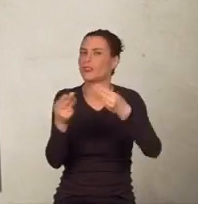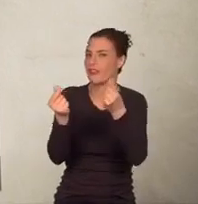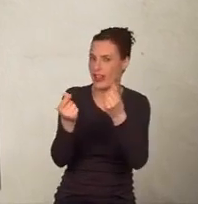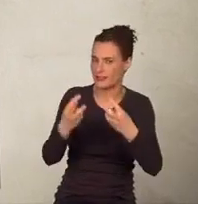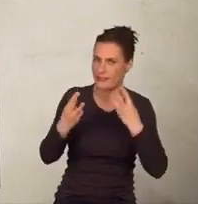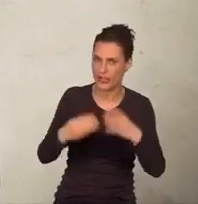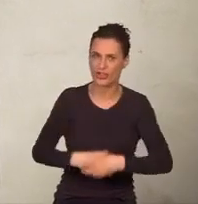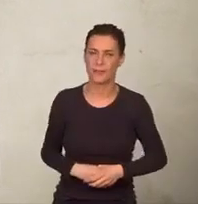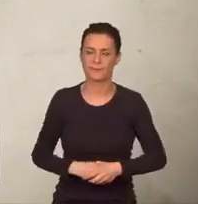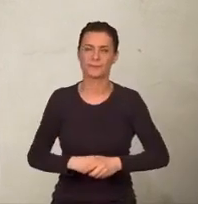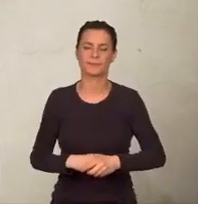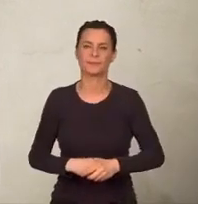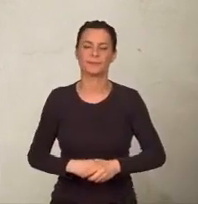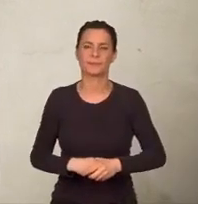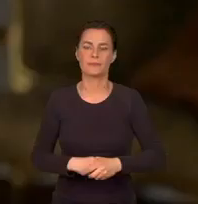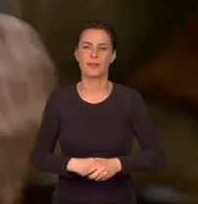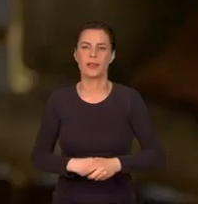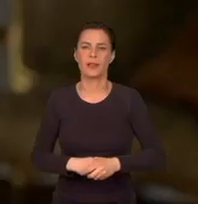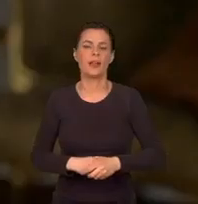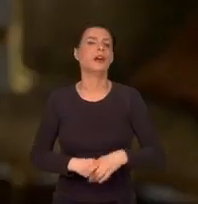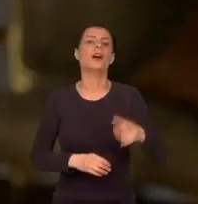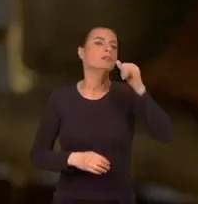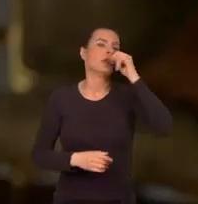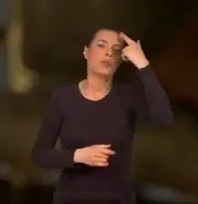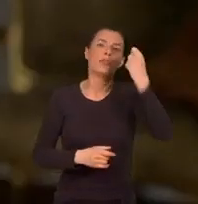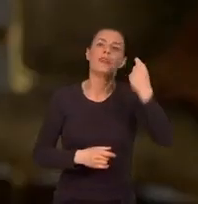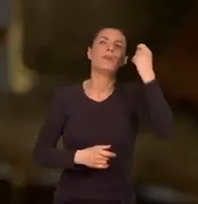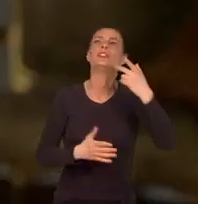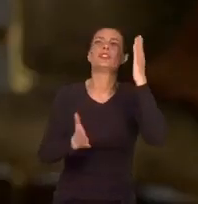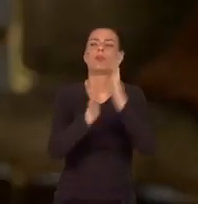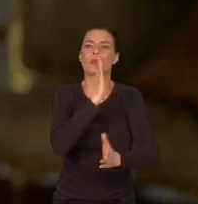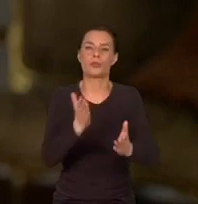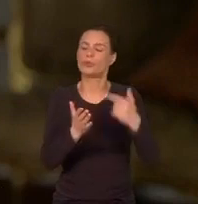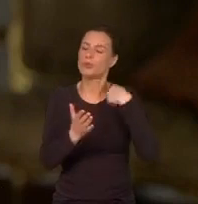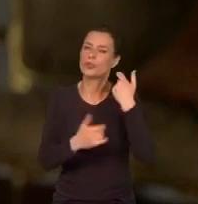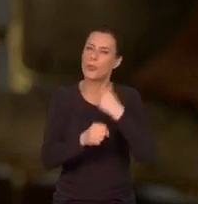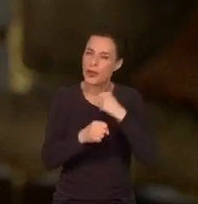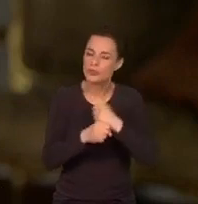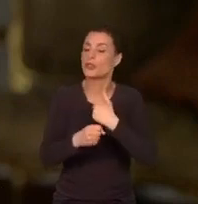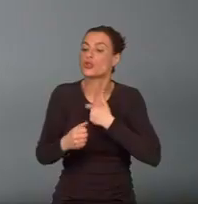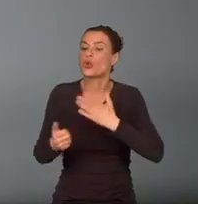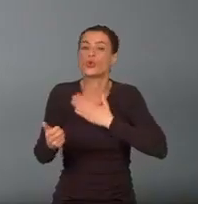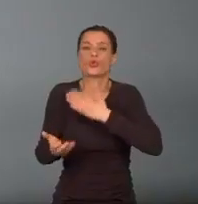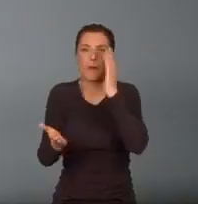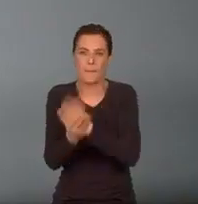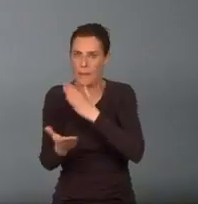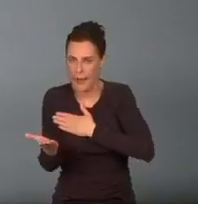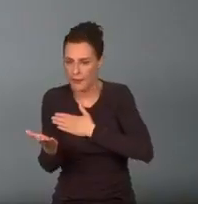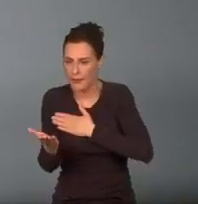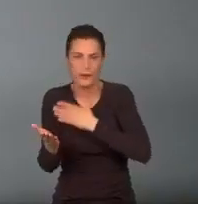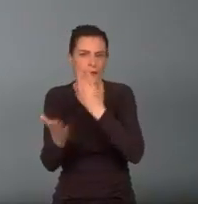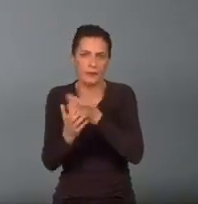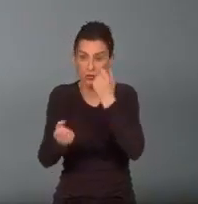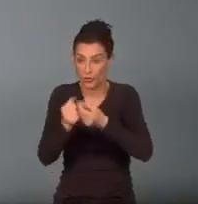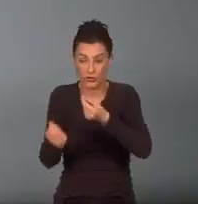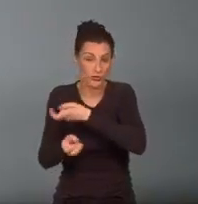Nie mógł wymyślić czegoś od tak. Musiał pracować z tym, co już stało. Zbyt drogo